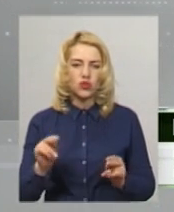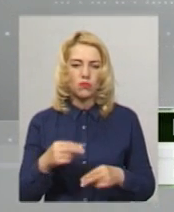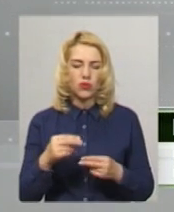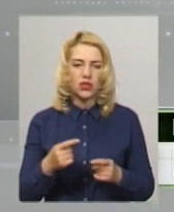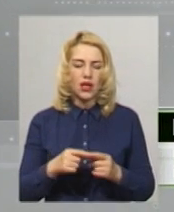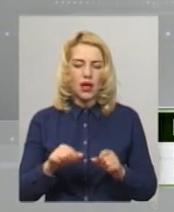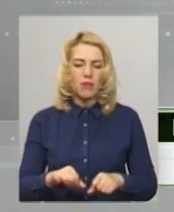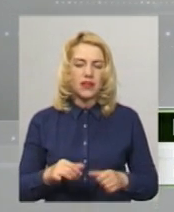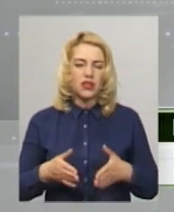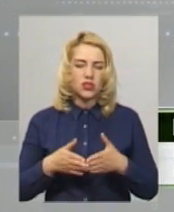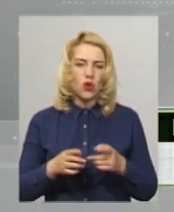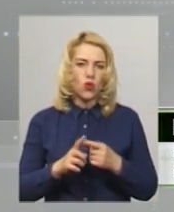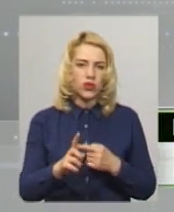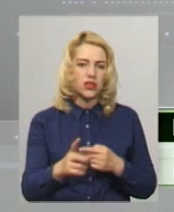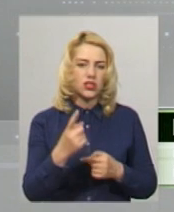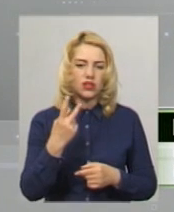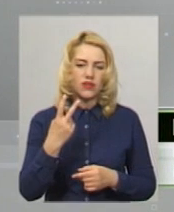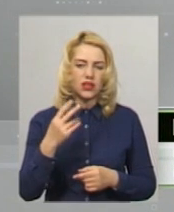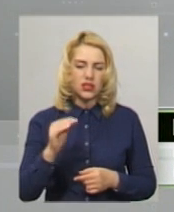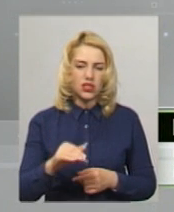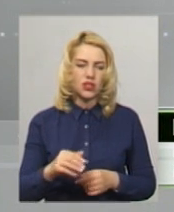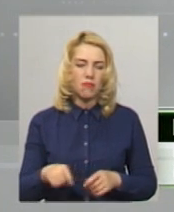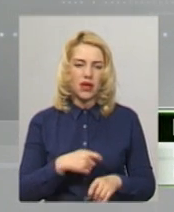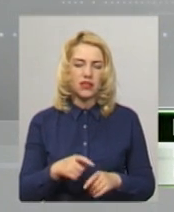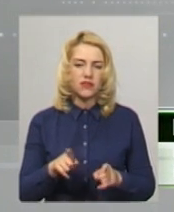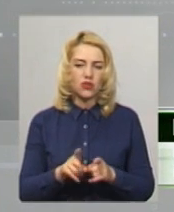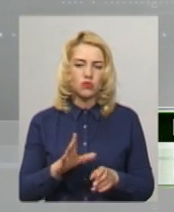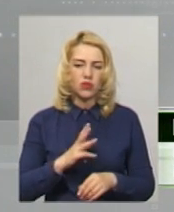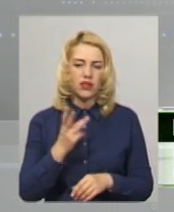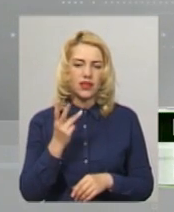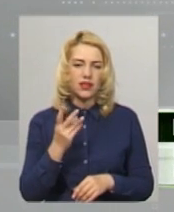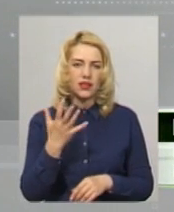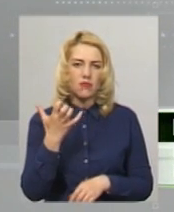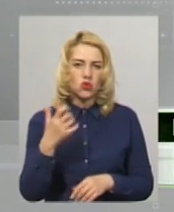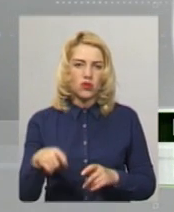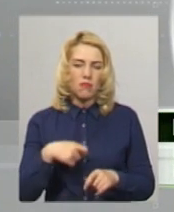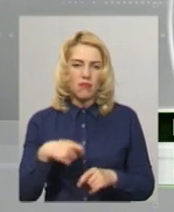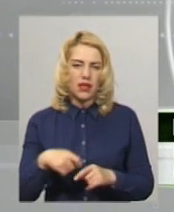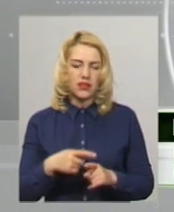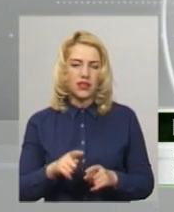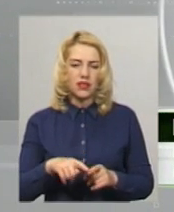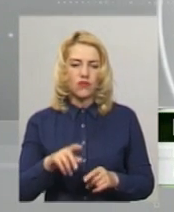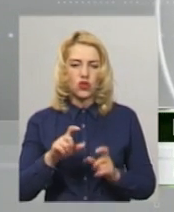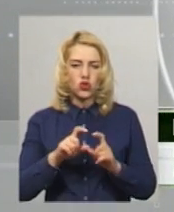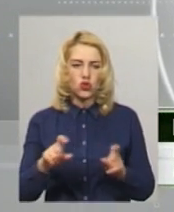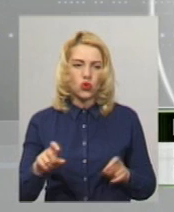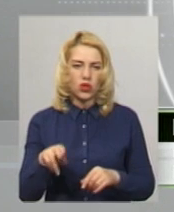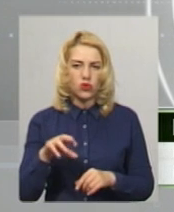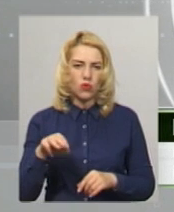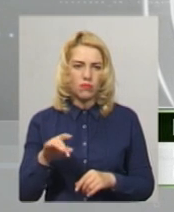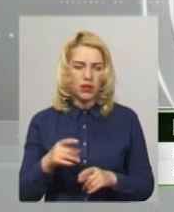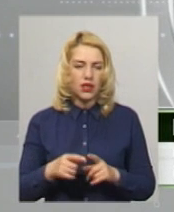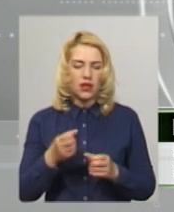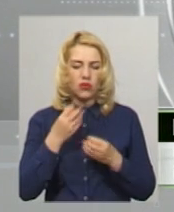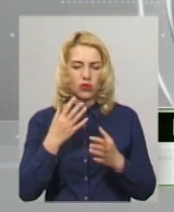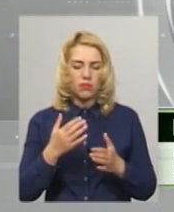дистанції тисячу метрів і три тисячі метрів. А також була третій на 500 метрів. Вихованка ДЮС США ДОМ. Добре виступили